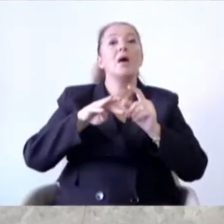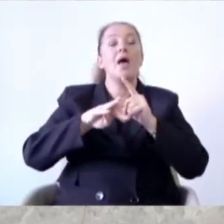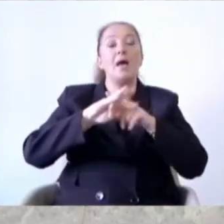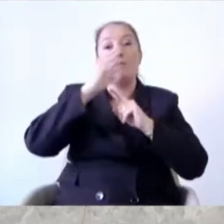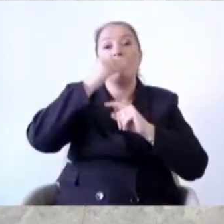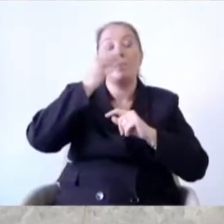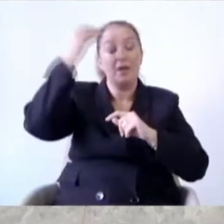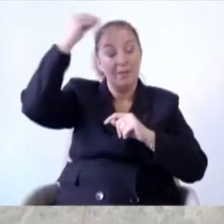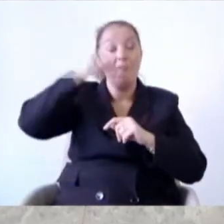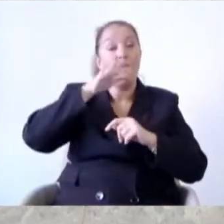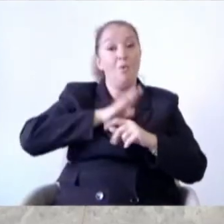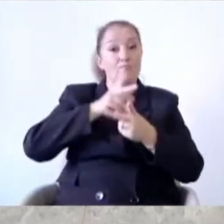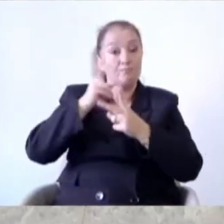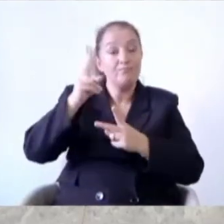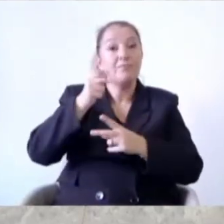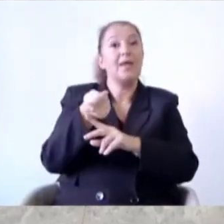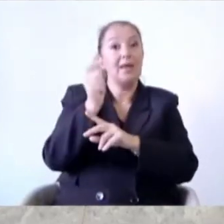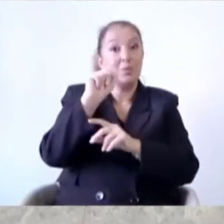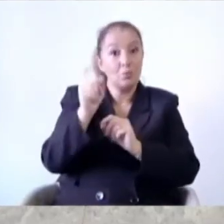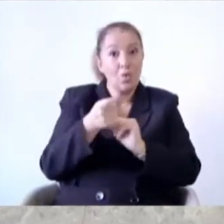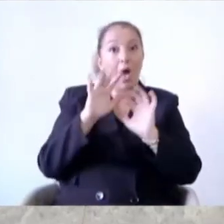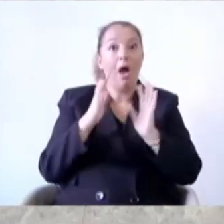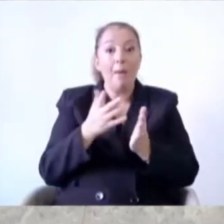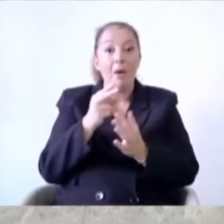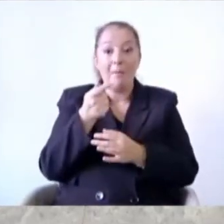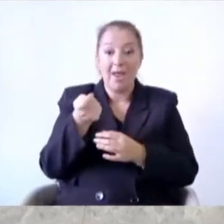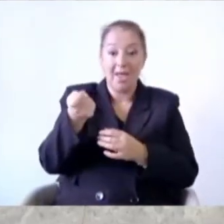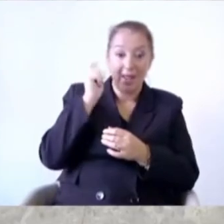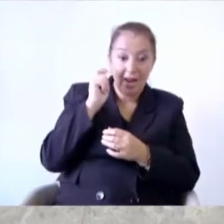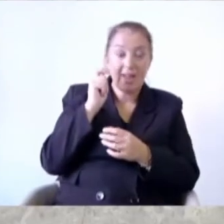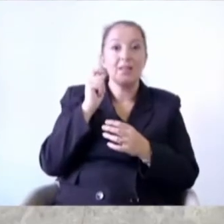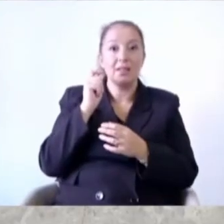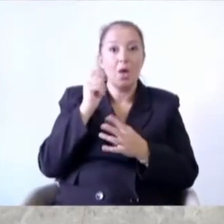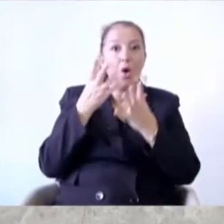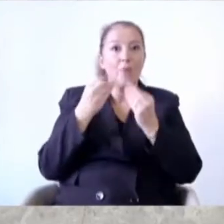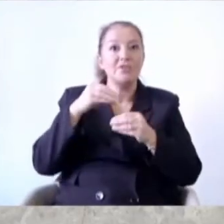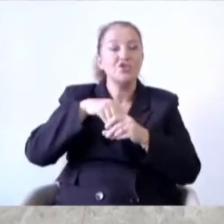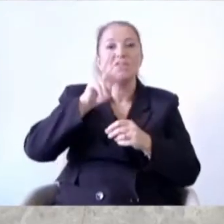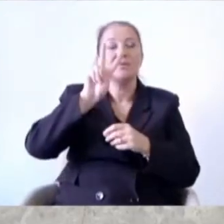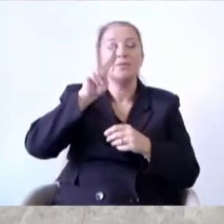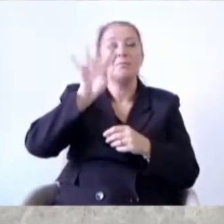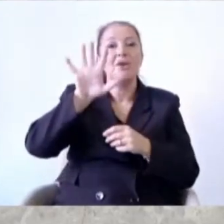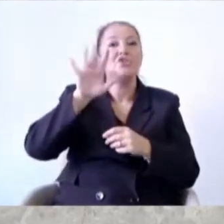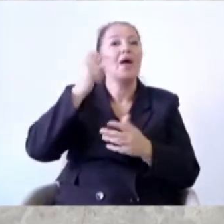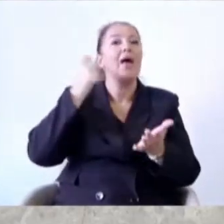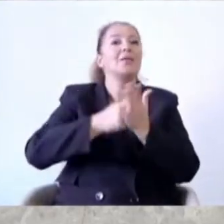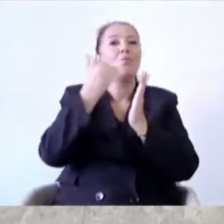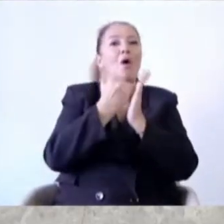krediyi buldu. Ama kredinin kullanılabilmesi için iki bin yirmi beş yatırım programına alınması lazım.